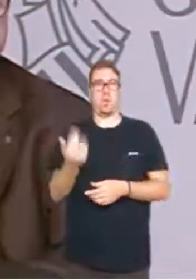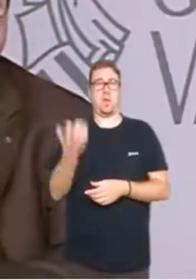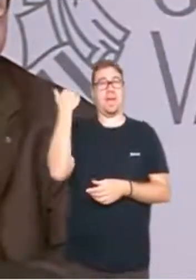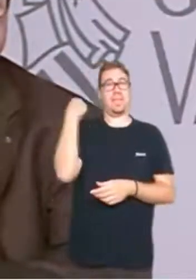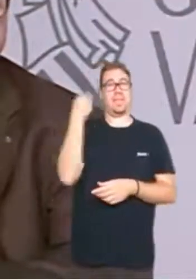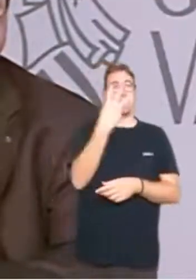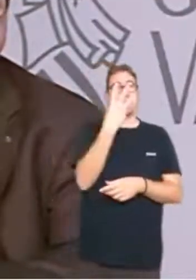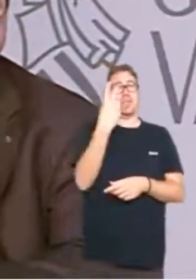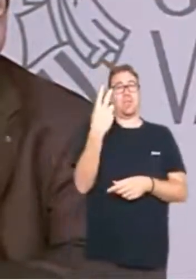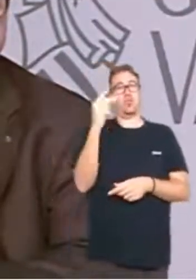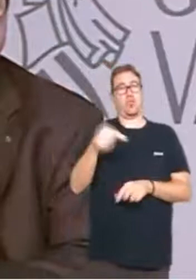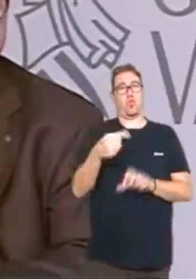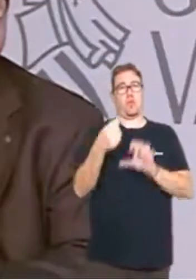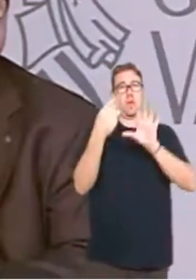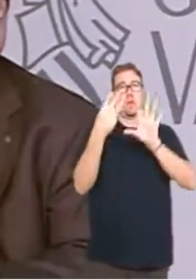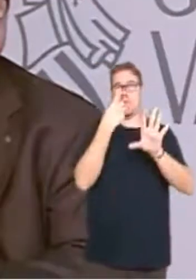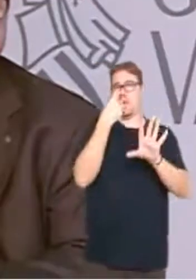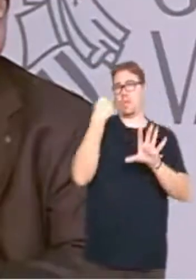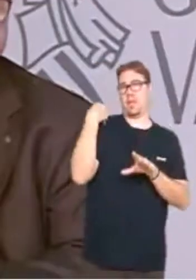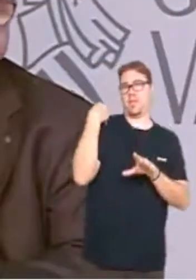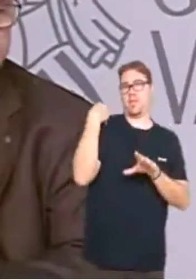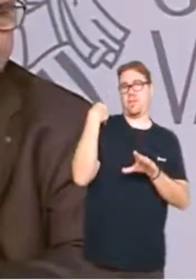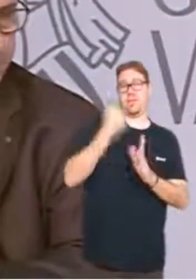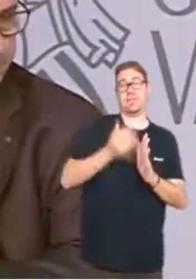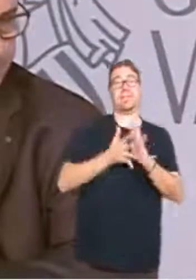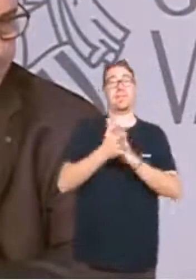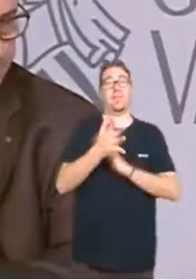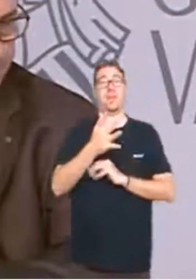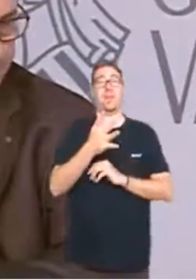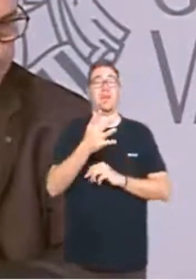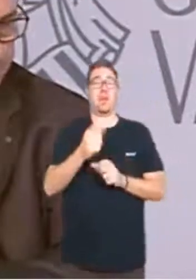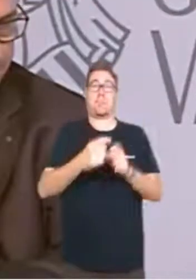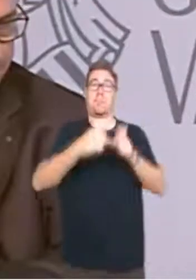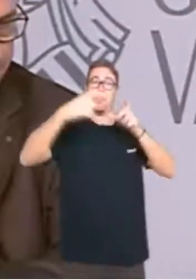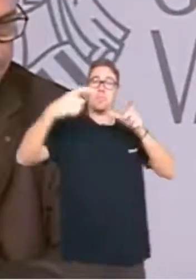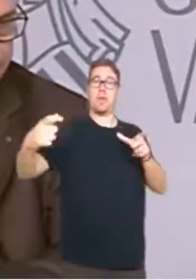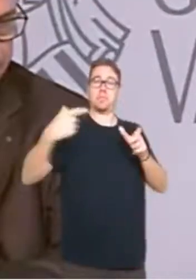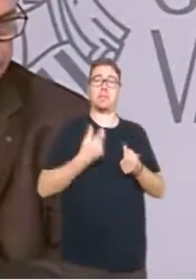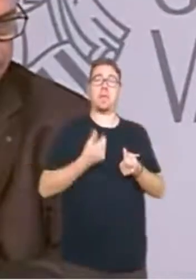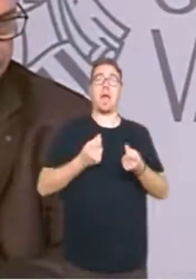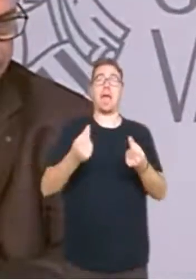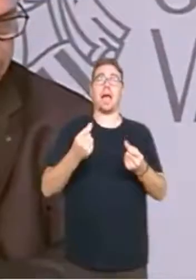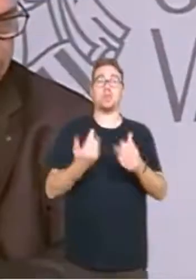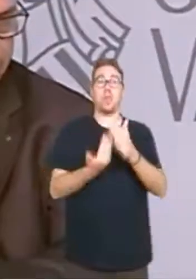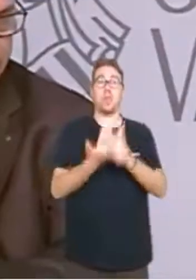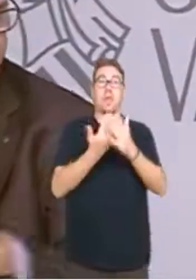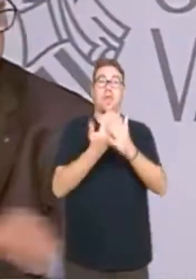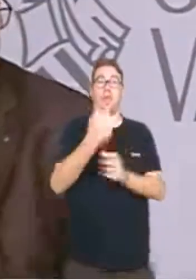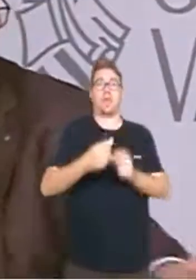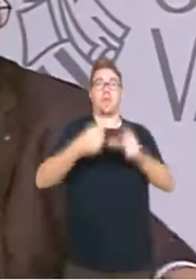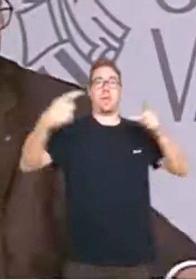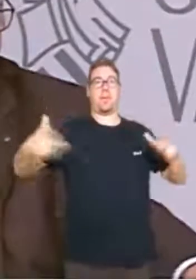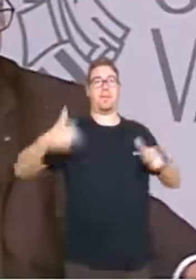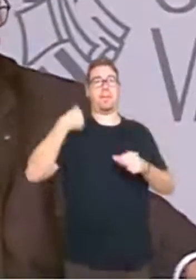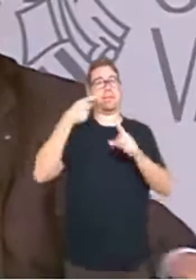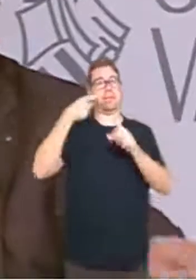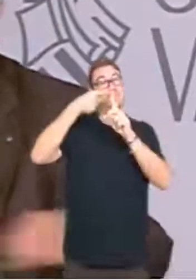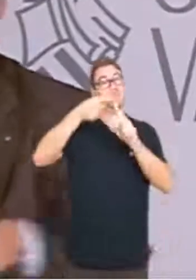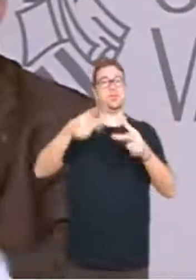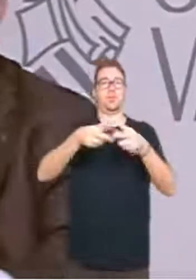,8 de l'any passat, és a dir, se creix en la despesa diària social.